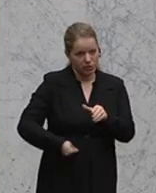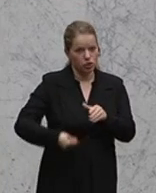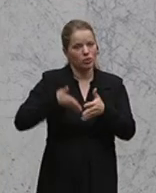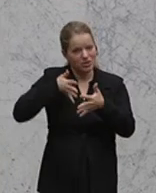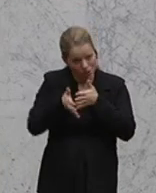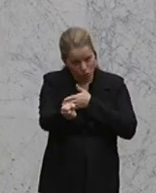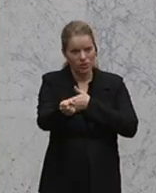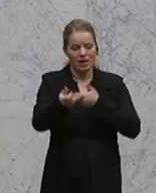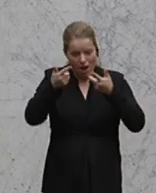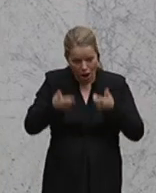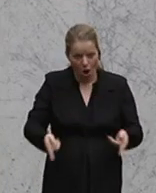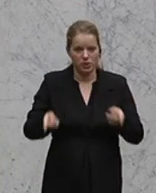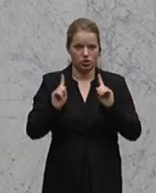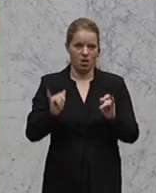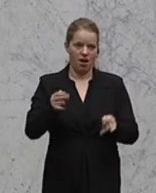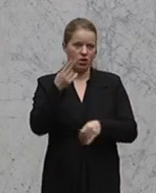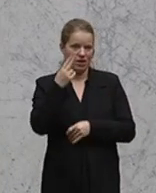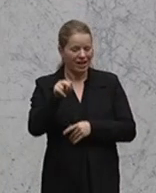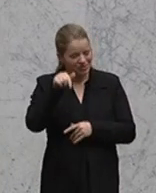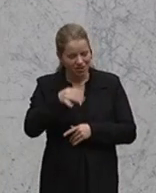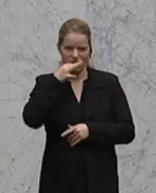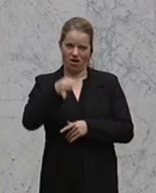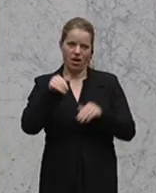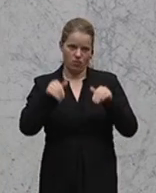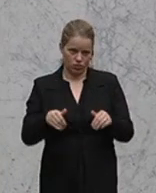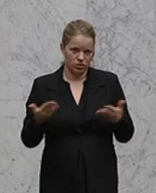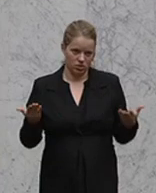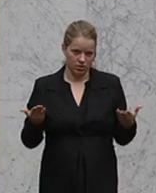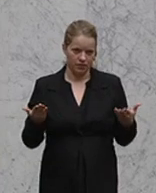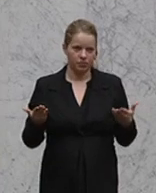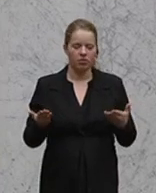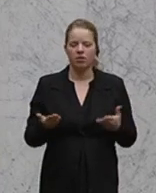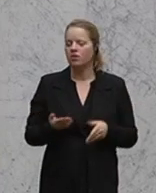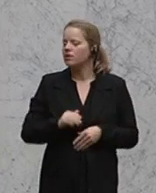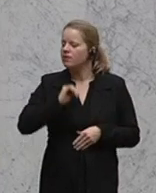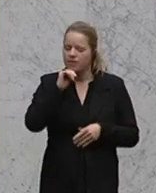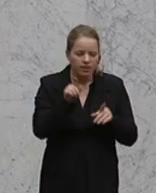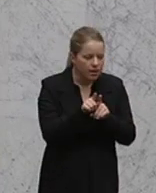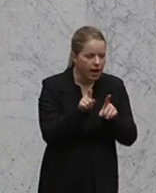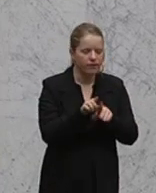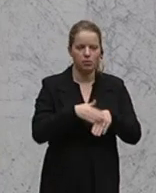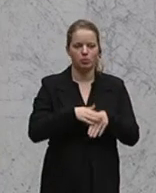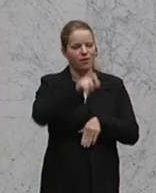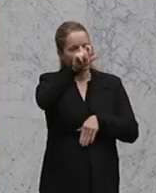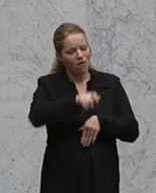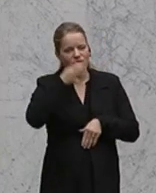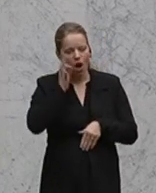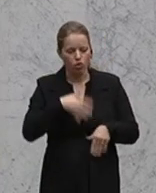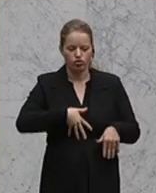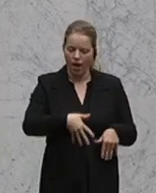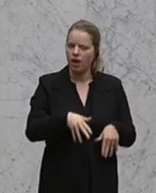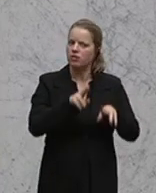nicht die Frage, die jede Schwangere, die auf natürlicher Weise schwanger geworden ist, heute schon kann.